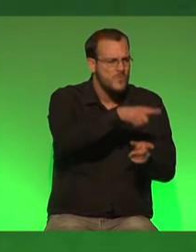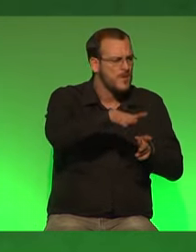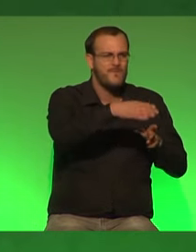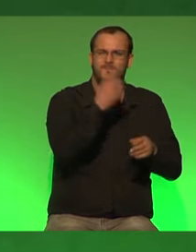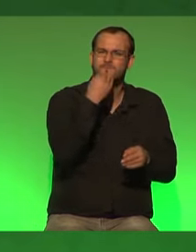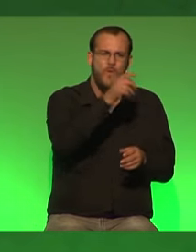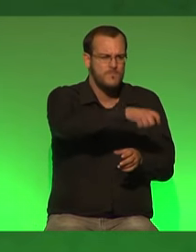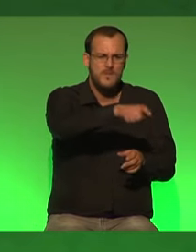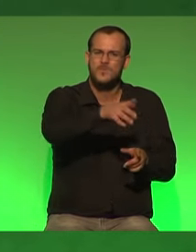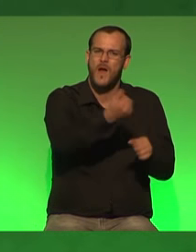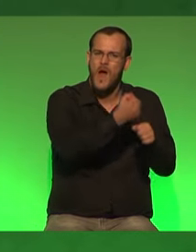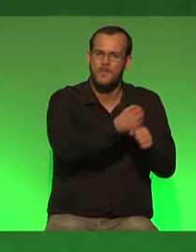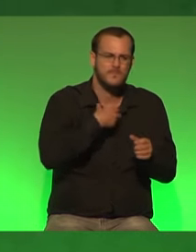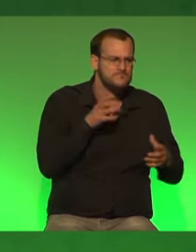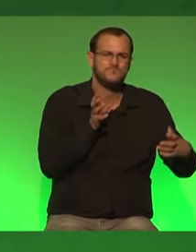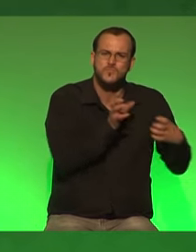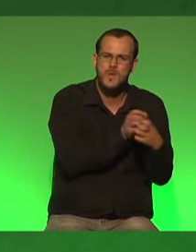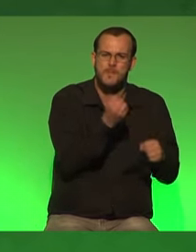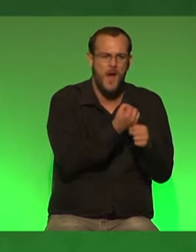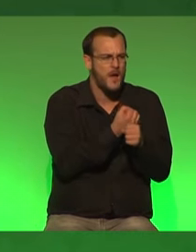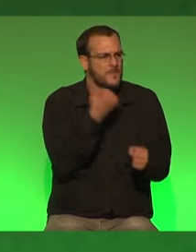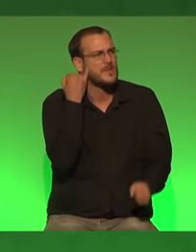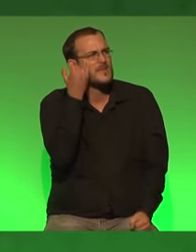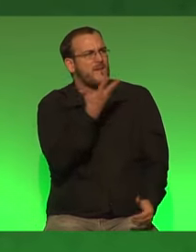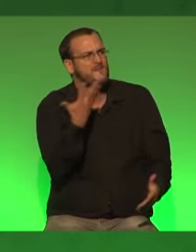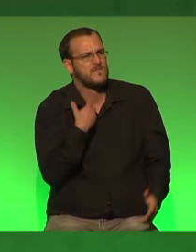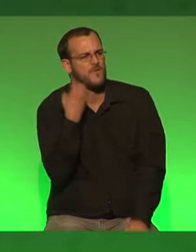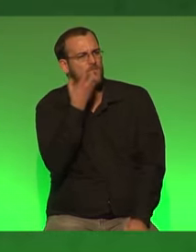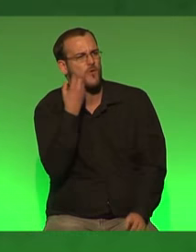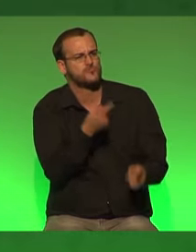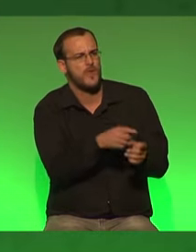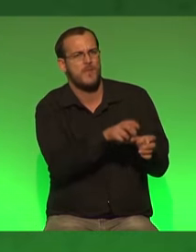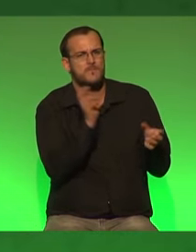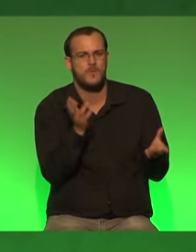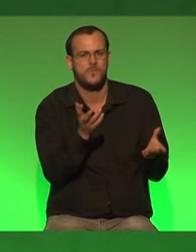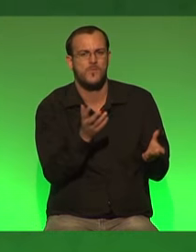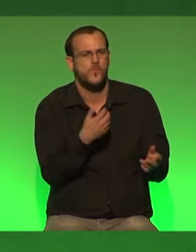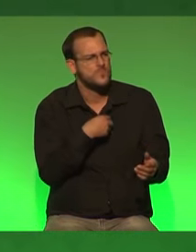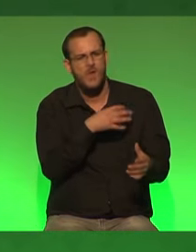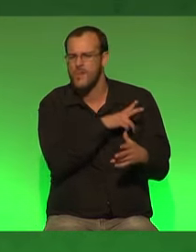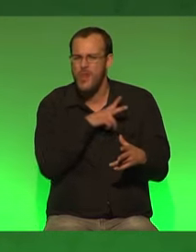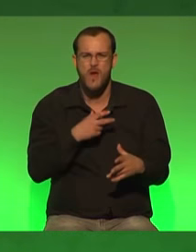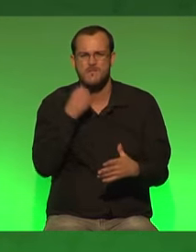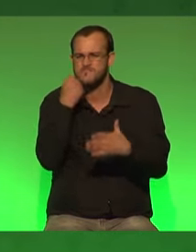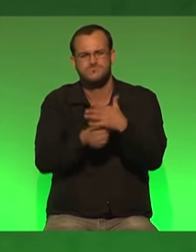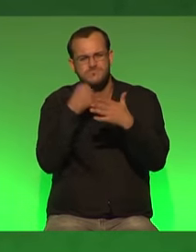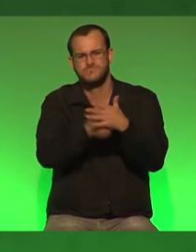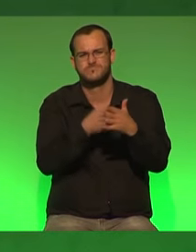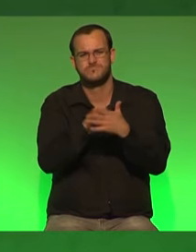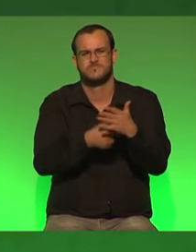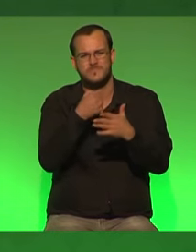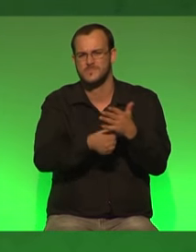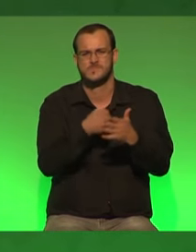wohnen die dort arbeiten zusammen eine idee wie wir uns das vorstellen und die erstreiten wir dann so ambitioniert wie wir jetzt für den